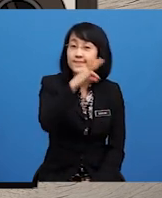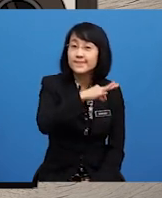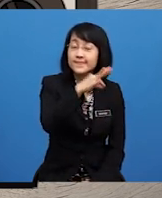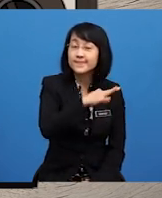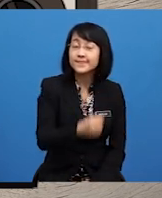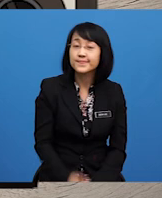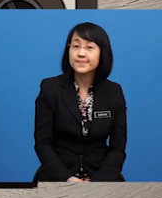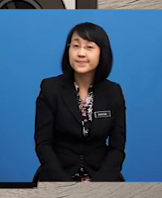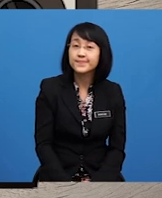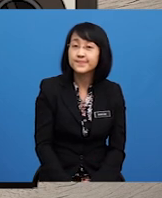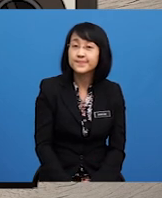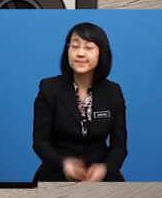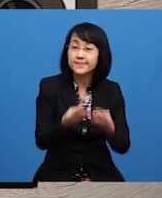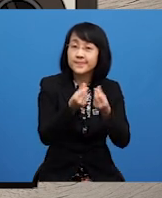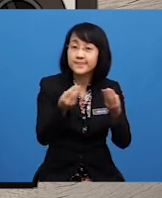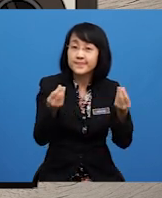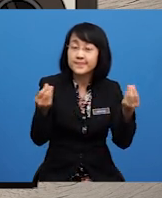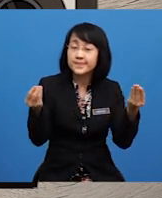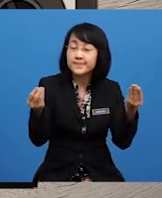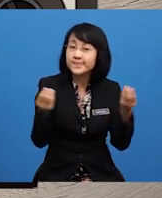Jeram medang tu Masuk dalam tanah kita